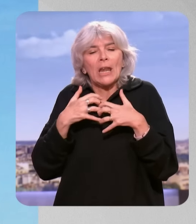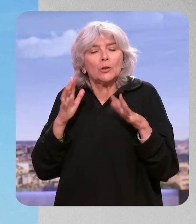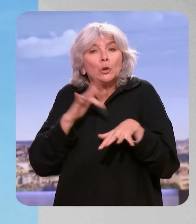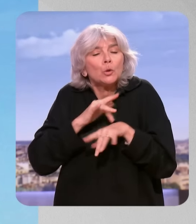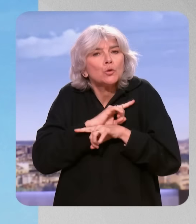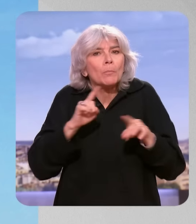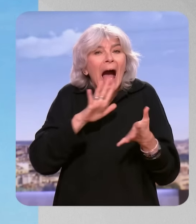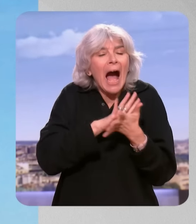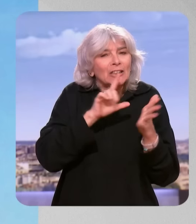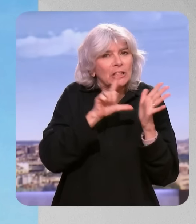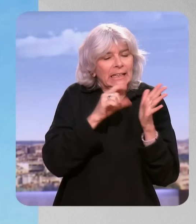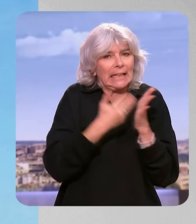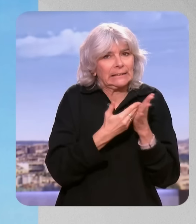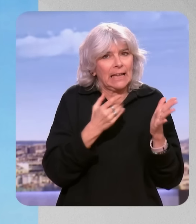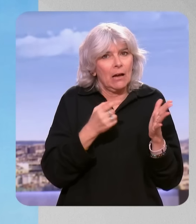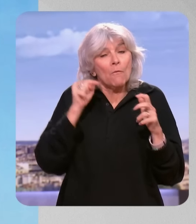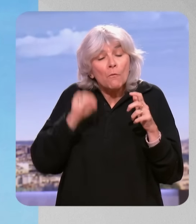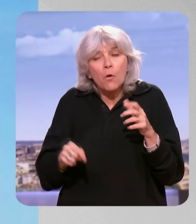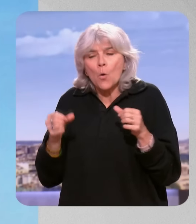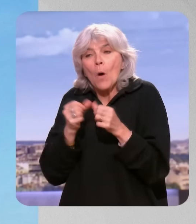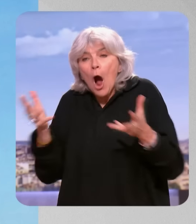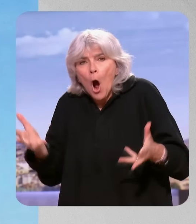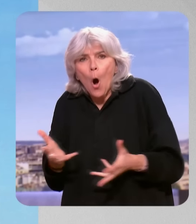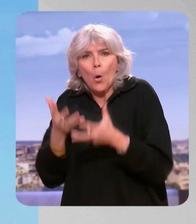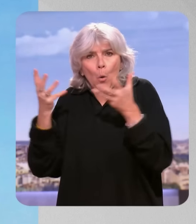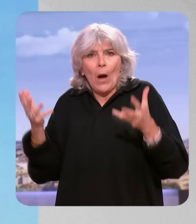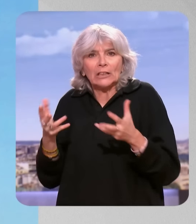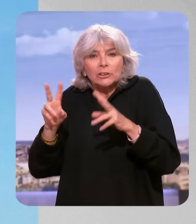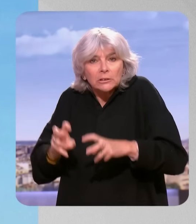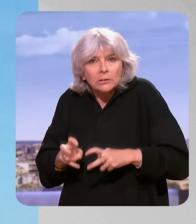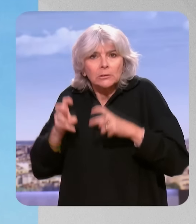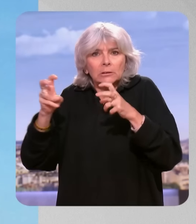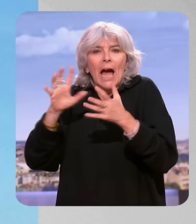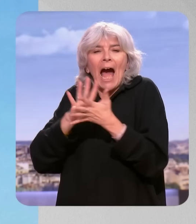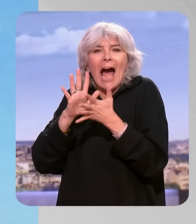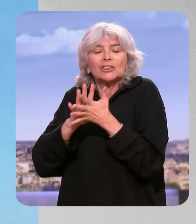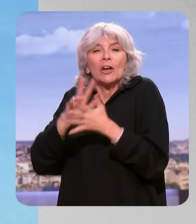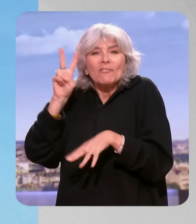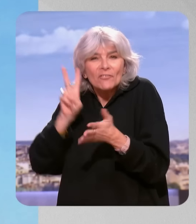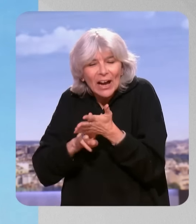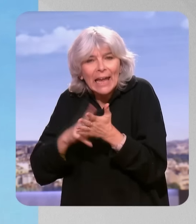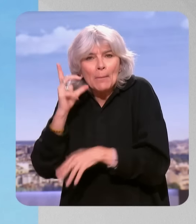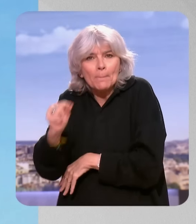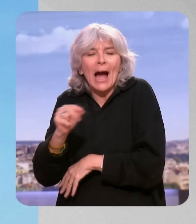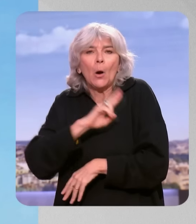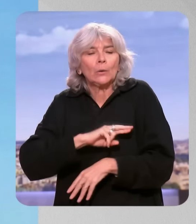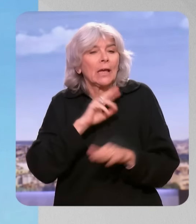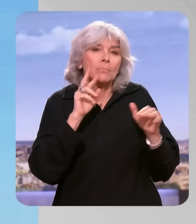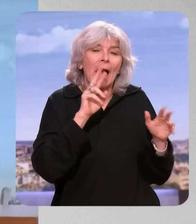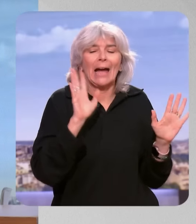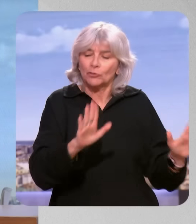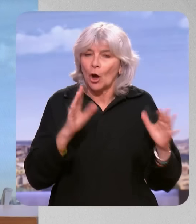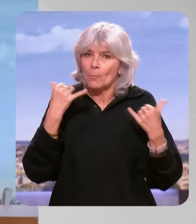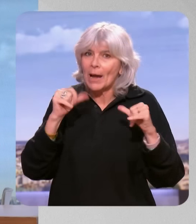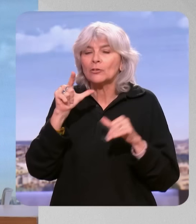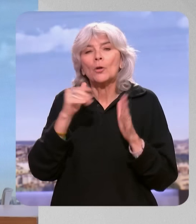toucher à l'âge légal. Ce qu'il faut, c'est encourager l'augmentation de l'âge effectif de départ à la retraite. Attendez,